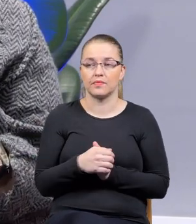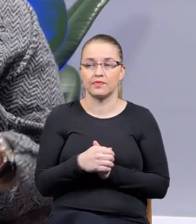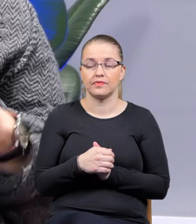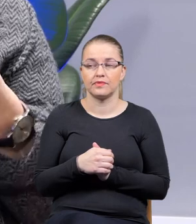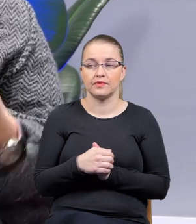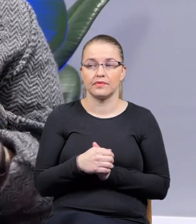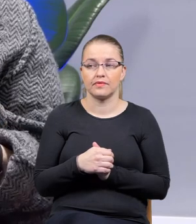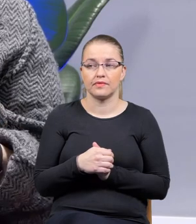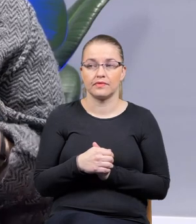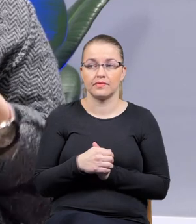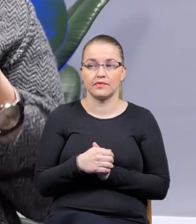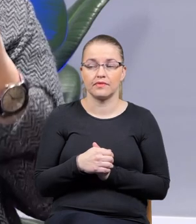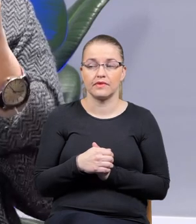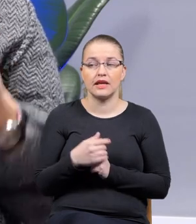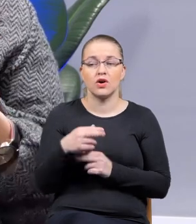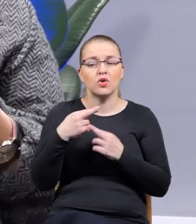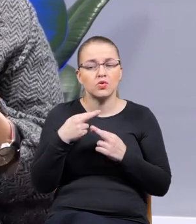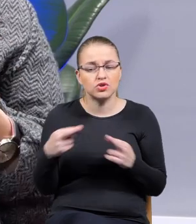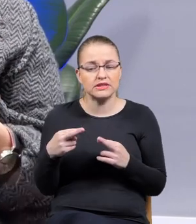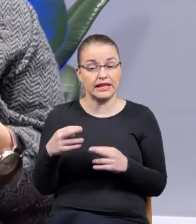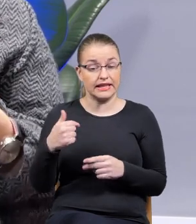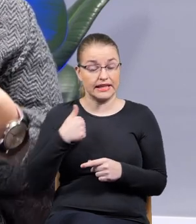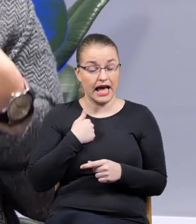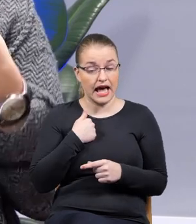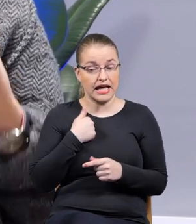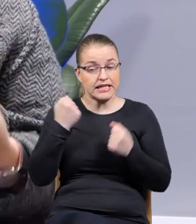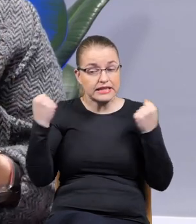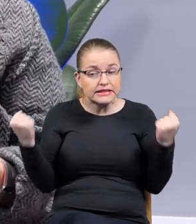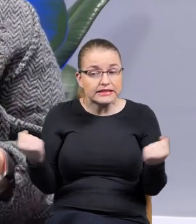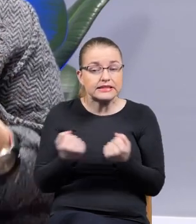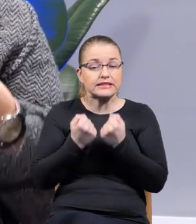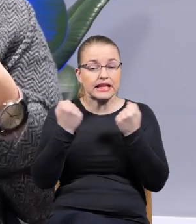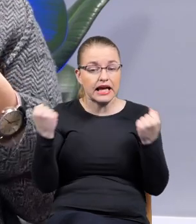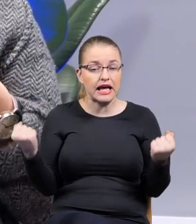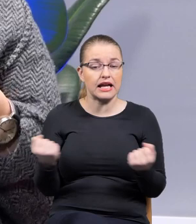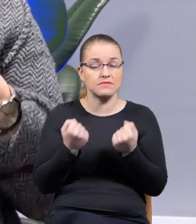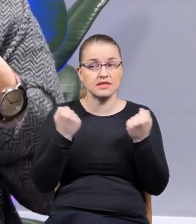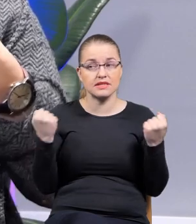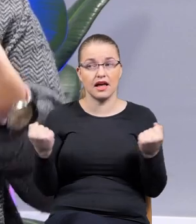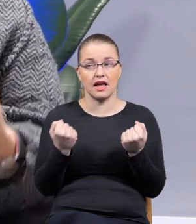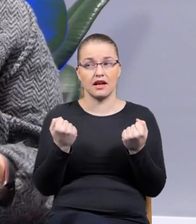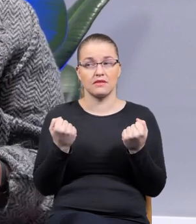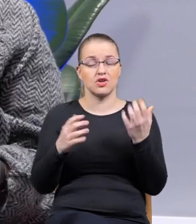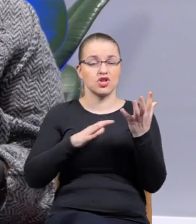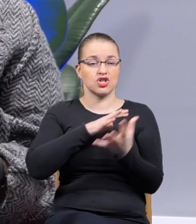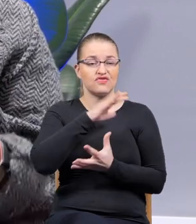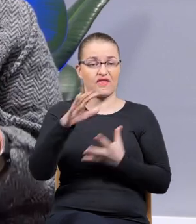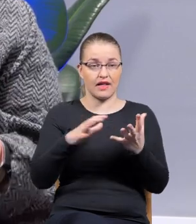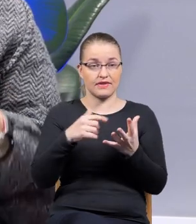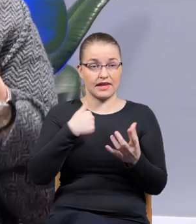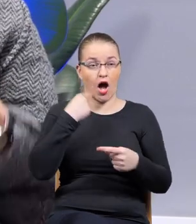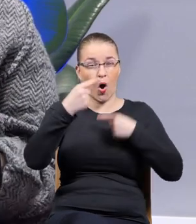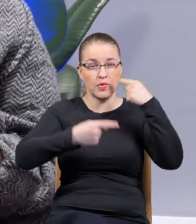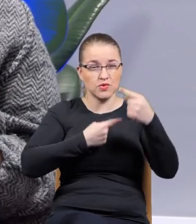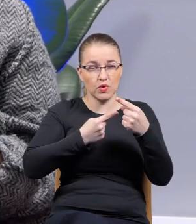tym, że w moim przypadku staram się odtworzyć ten świat, który opisuję i